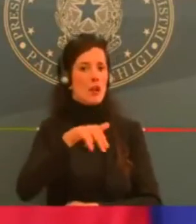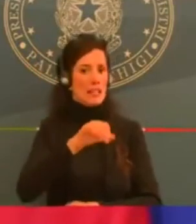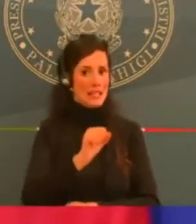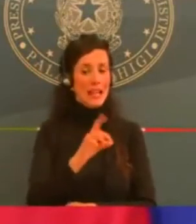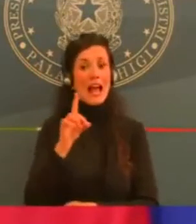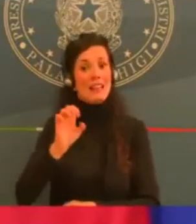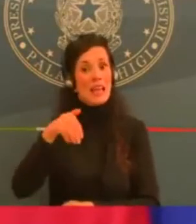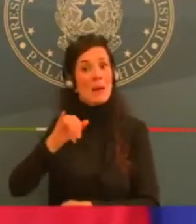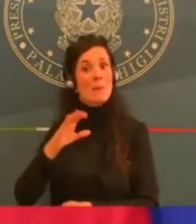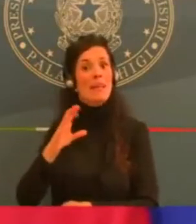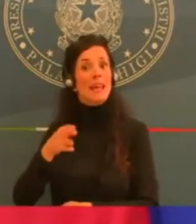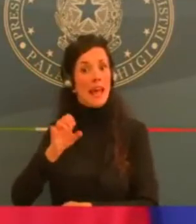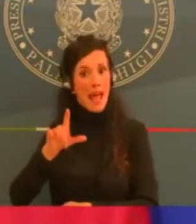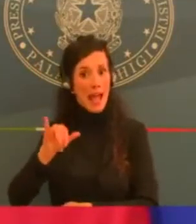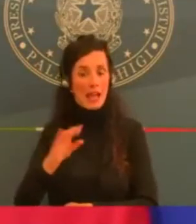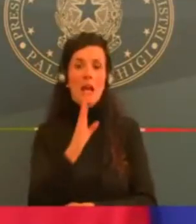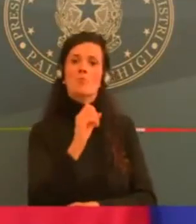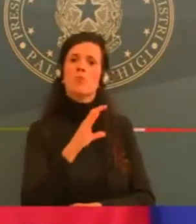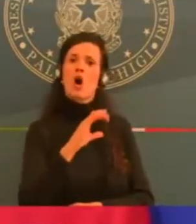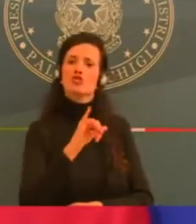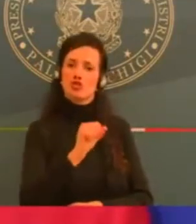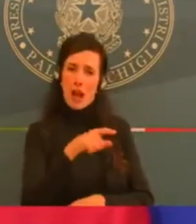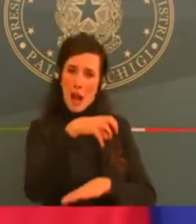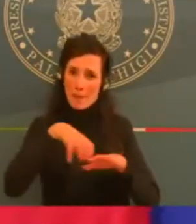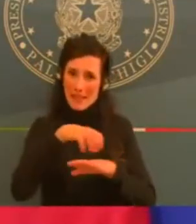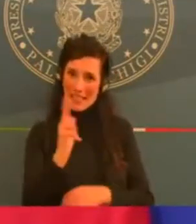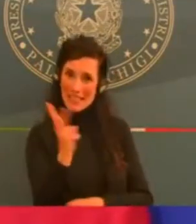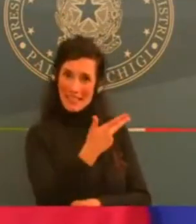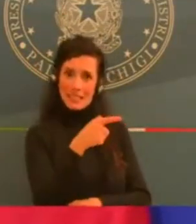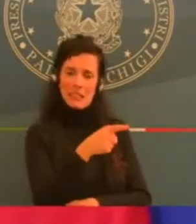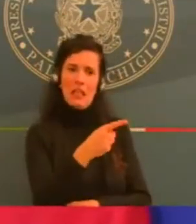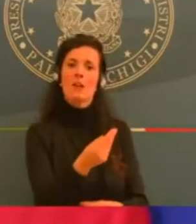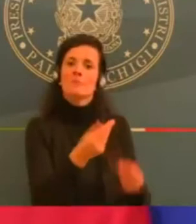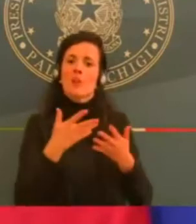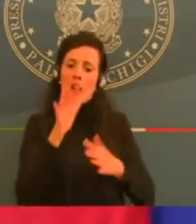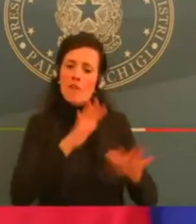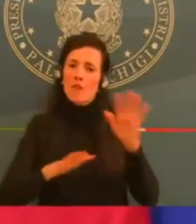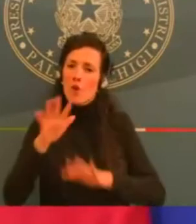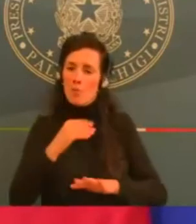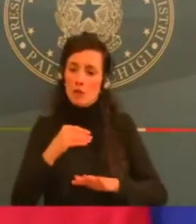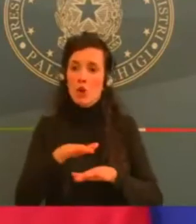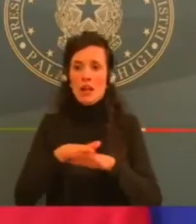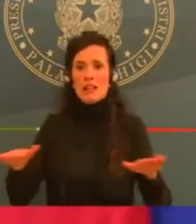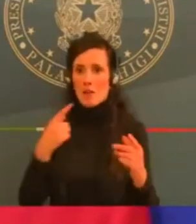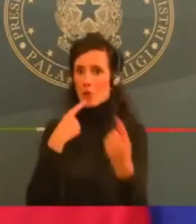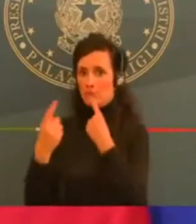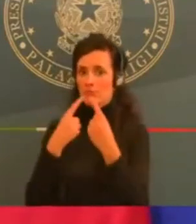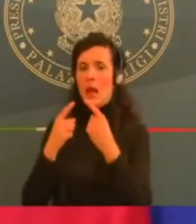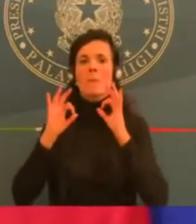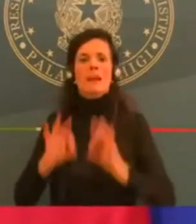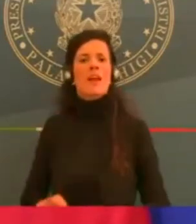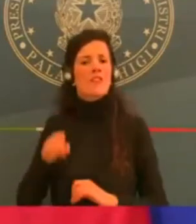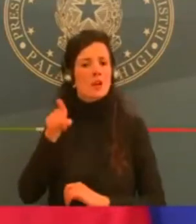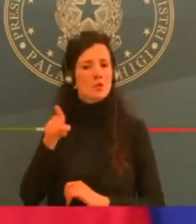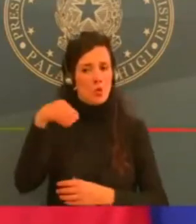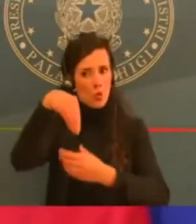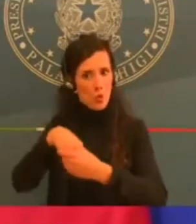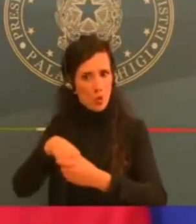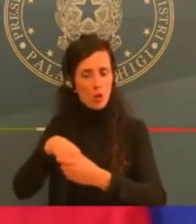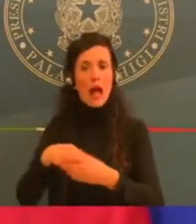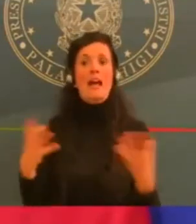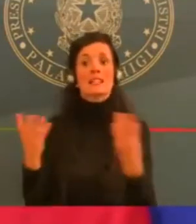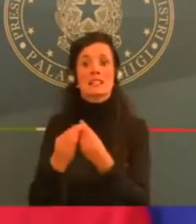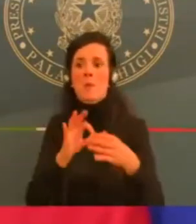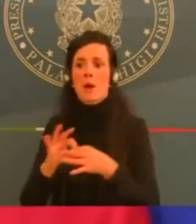anche e la partecipazione dei rappresentanti regionali, dei sindaci, delle autorità dei trasporti stanno funzionando